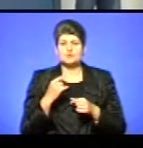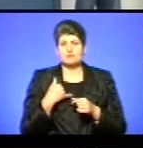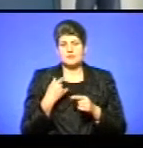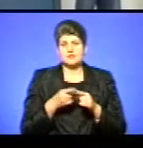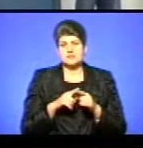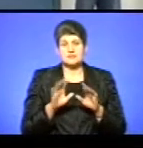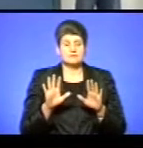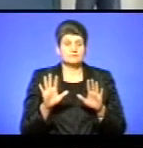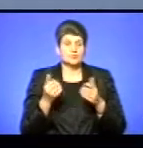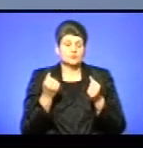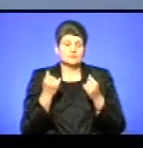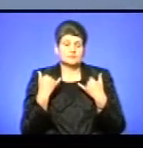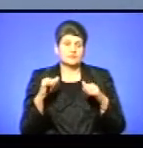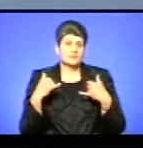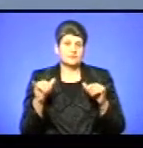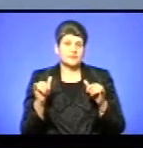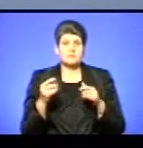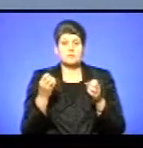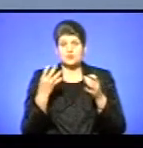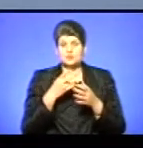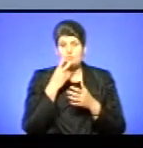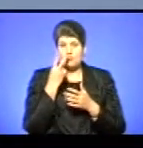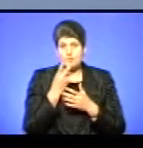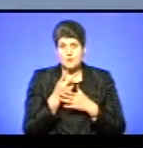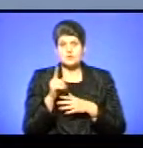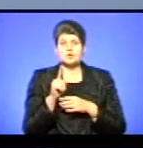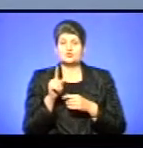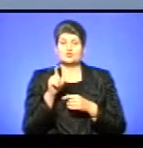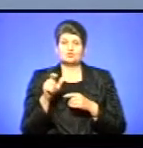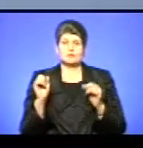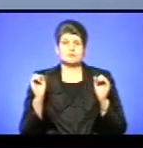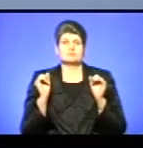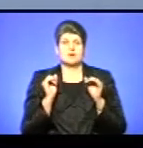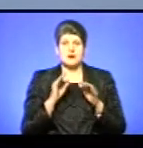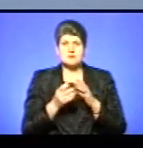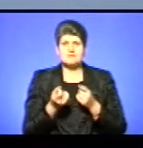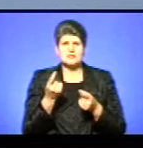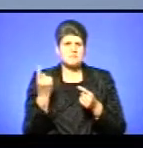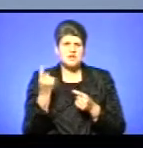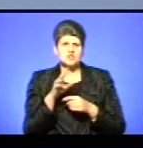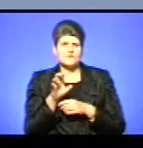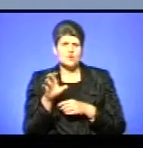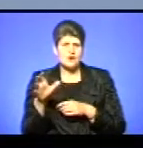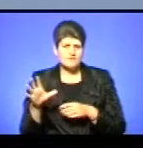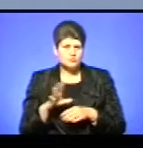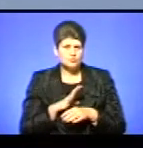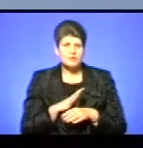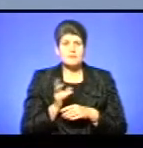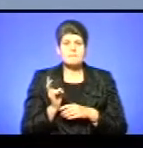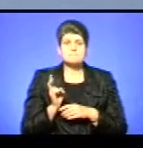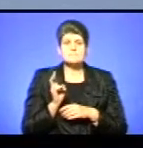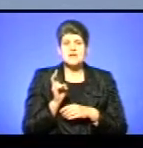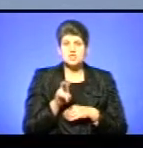вийшло так спонтанно, тому що ми з колегами просто побачили, що люди збираються, там з'явились перші фотографії, і ми просто прийшли